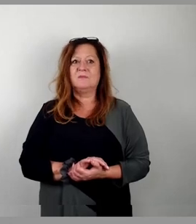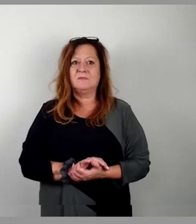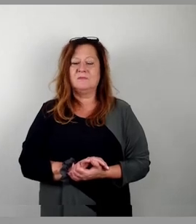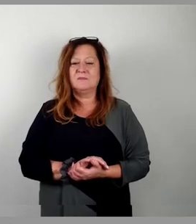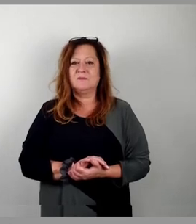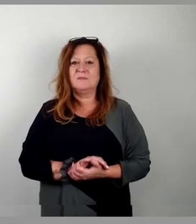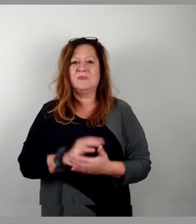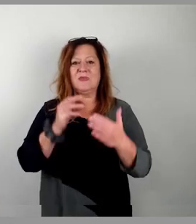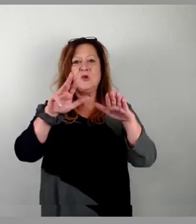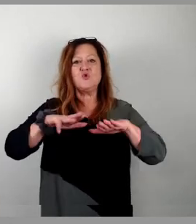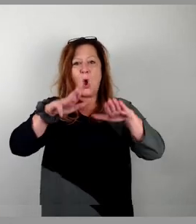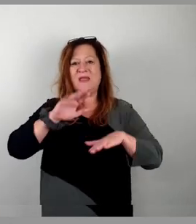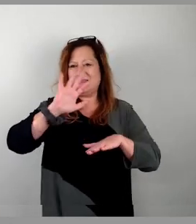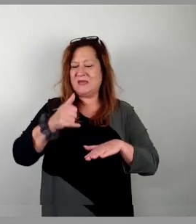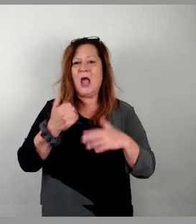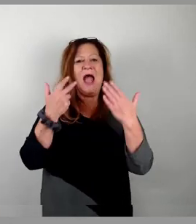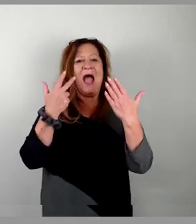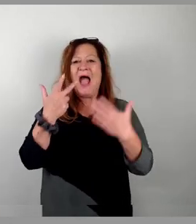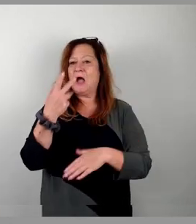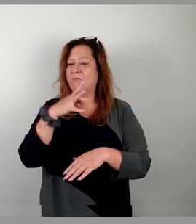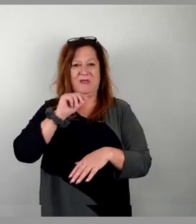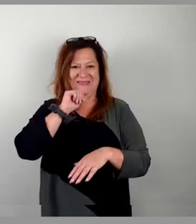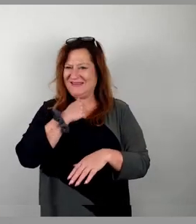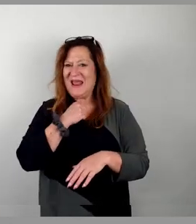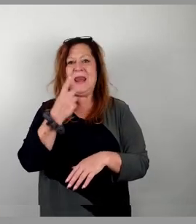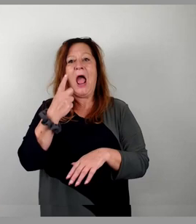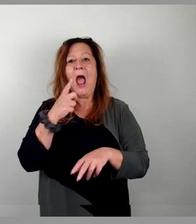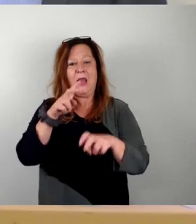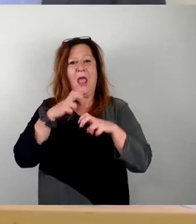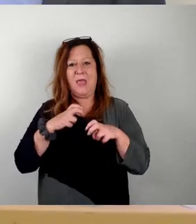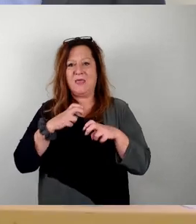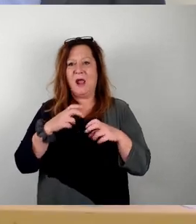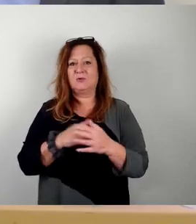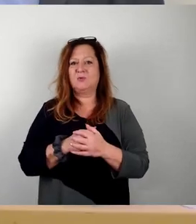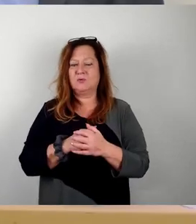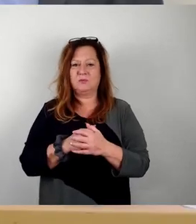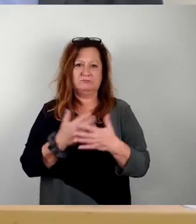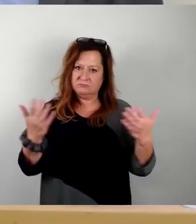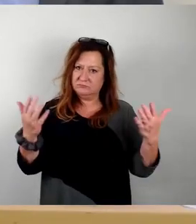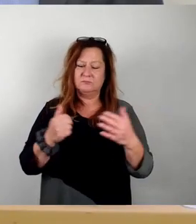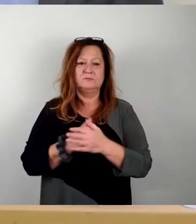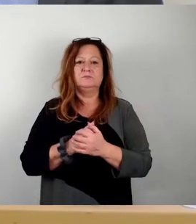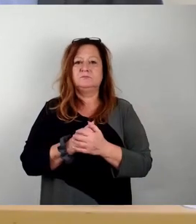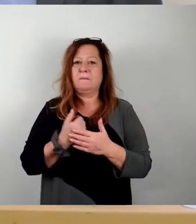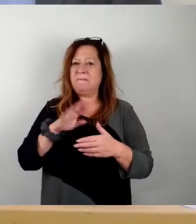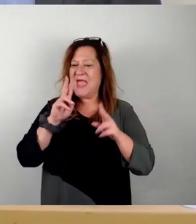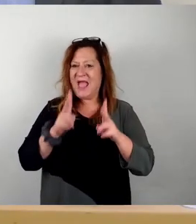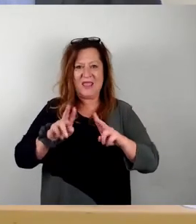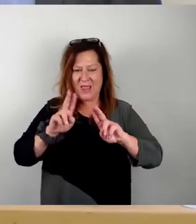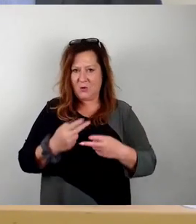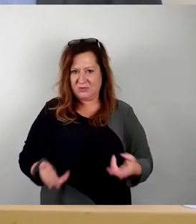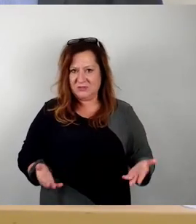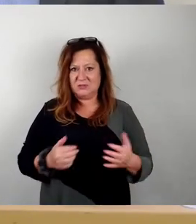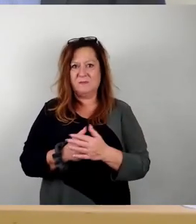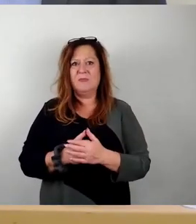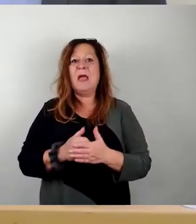19, ja, 48, nein, eine Enthaltung, hat auch keine Mehrheit gefunden. So, wir bleiben damit also beim